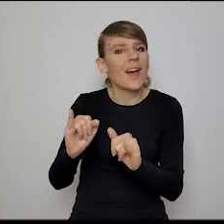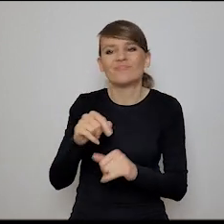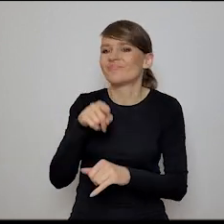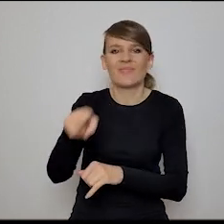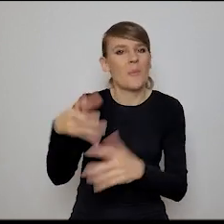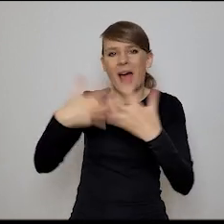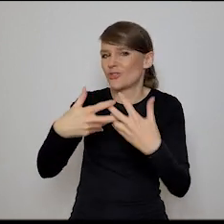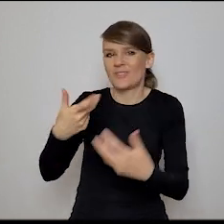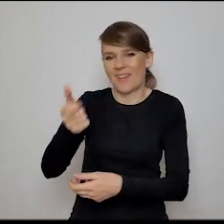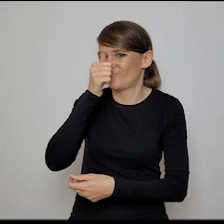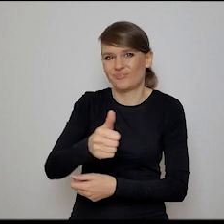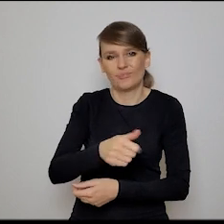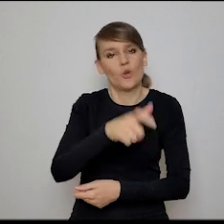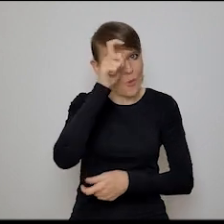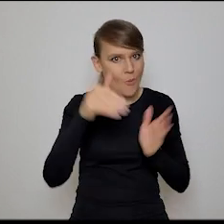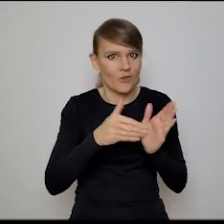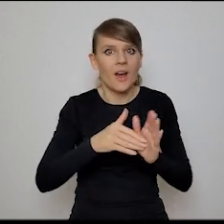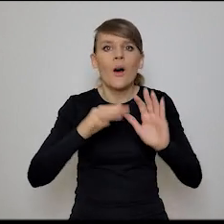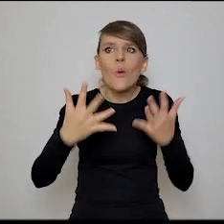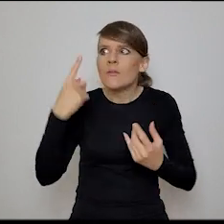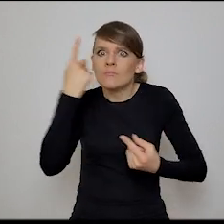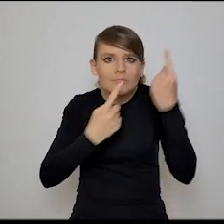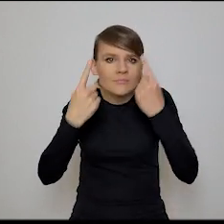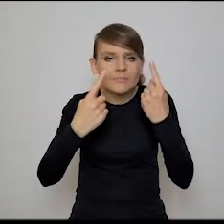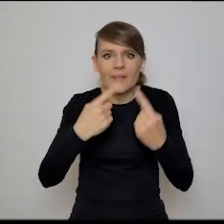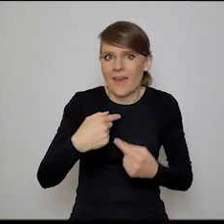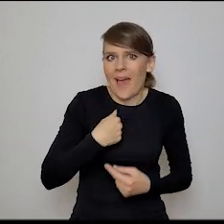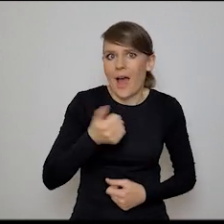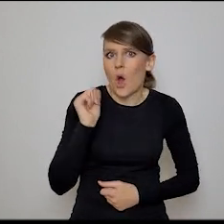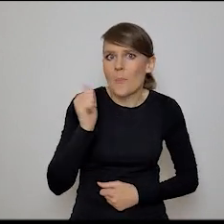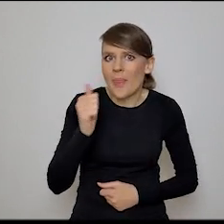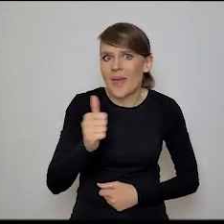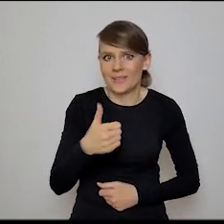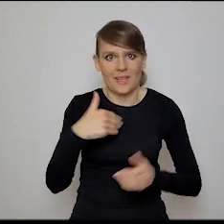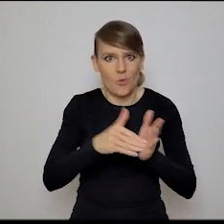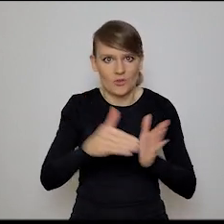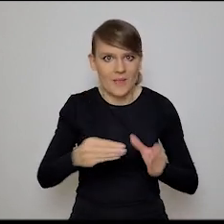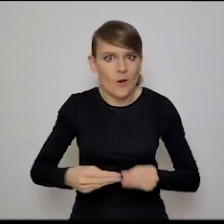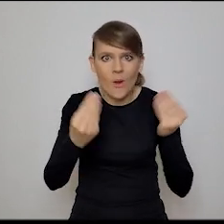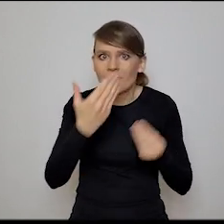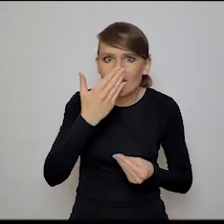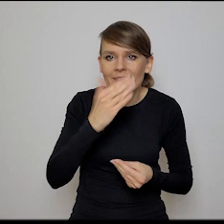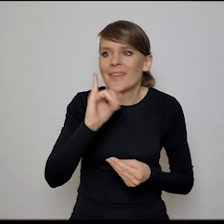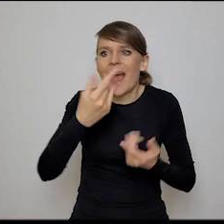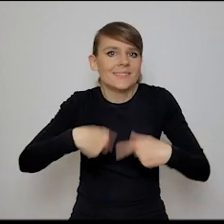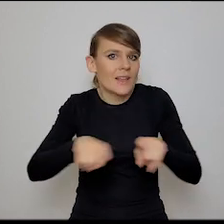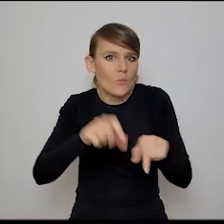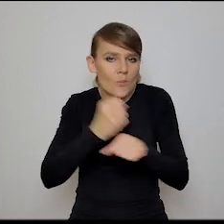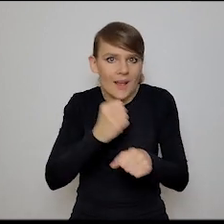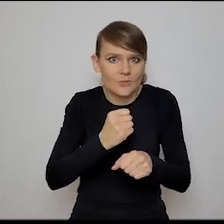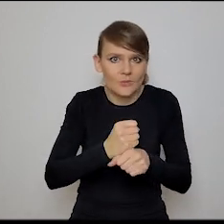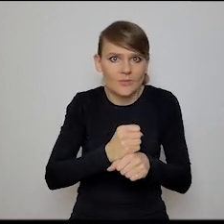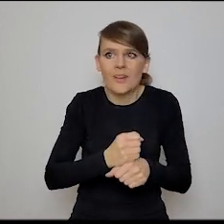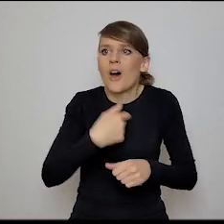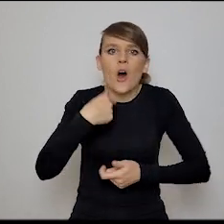kompetencje, jakie relacje rozwijać, w jakich zespołach, czy w jaki sposób współpracować, żeby